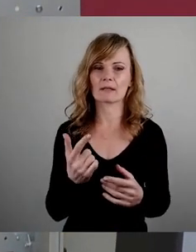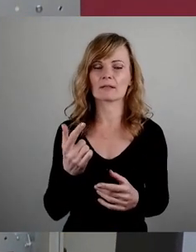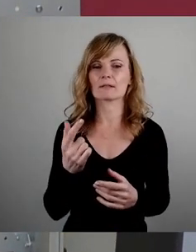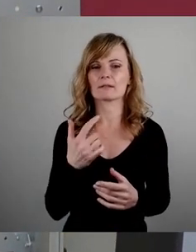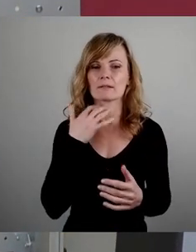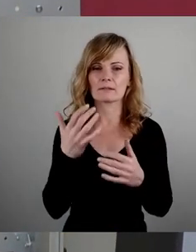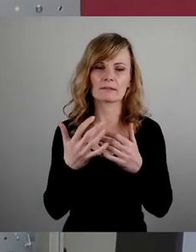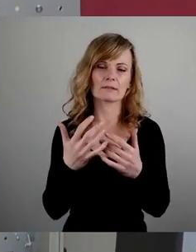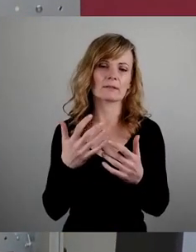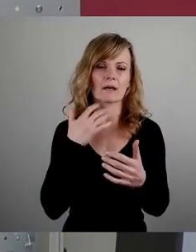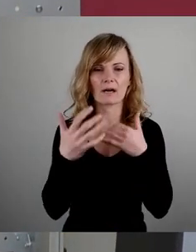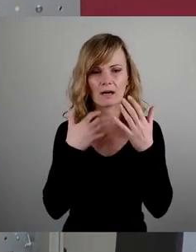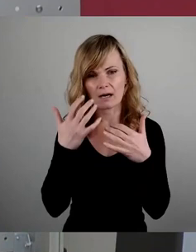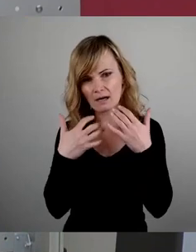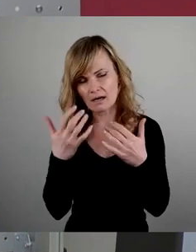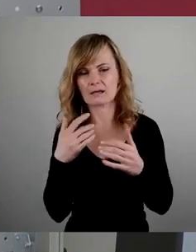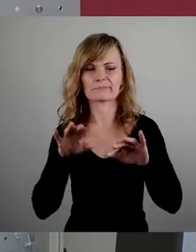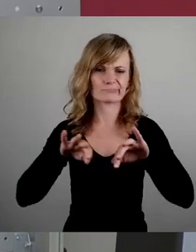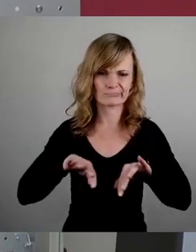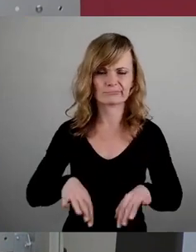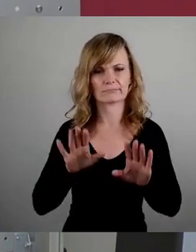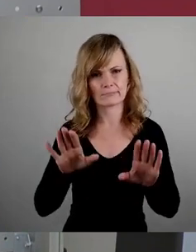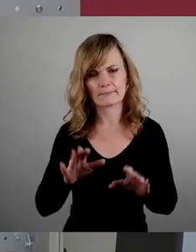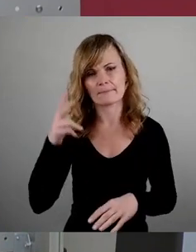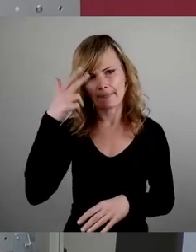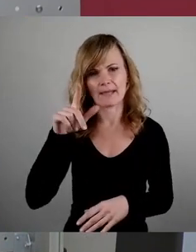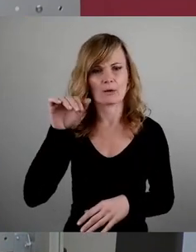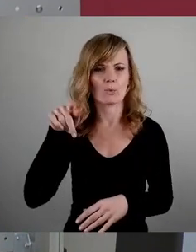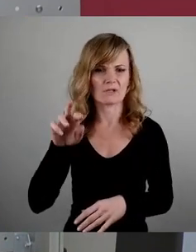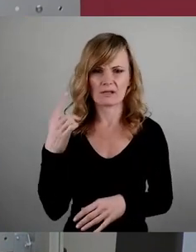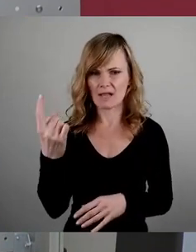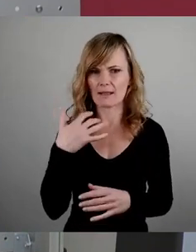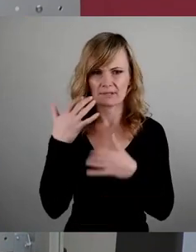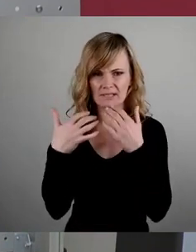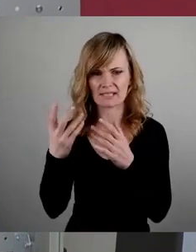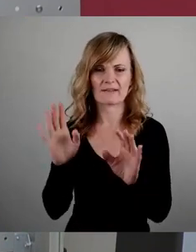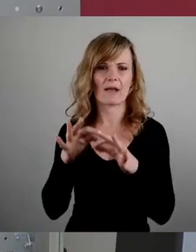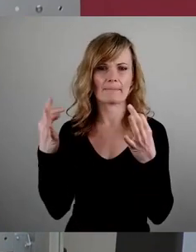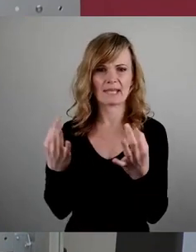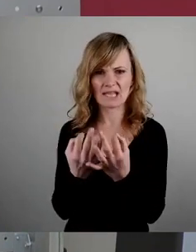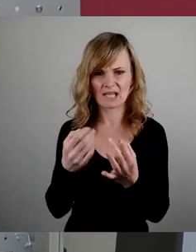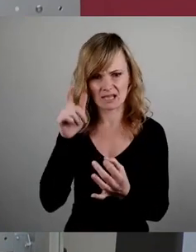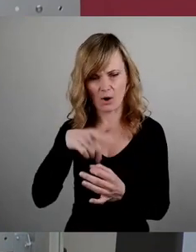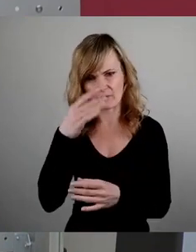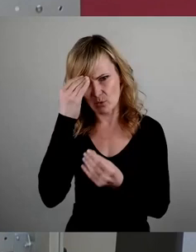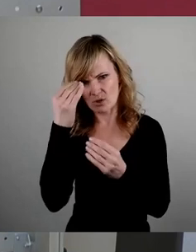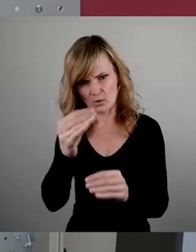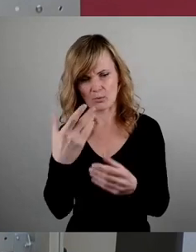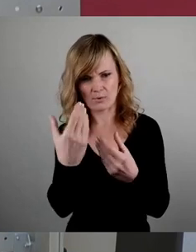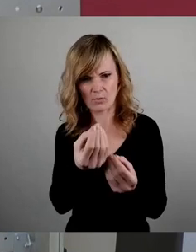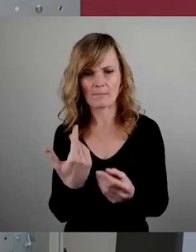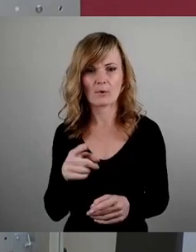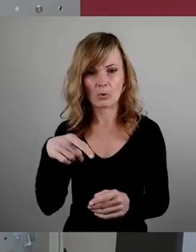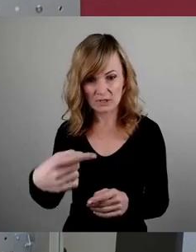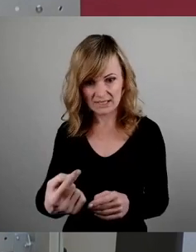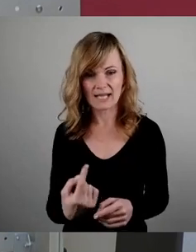Pallanergarten aufräumen. Wenn Herr Löser hier erzählt, dass Familien gekündigt werden, damit Wohnungen im Anschluss dann